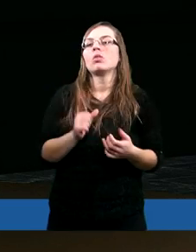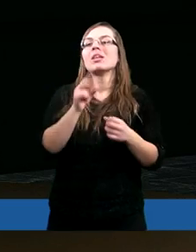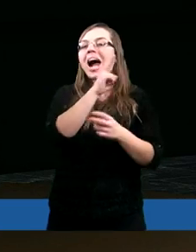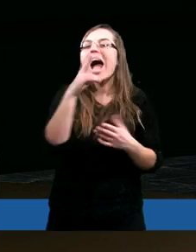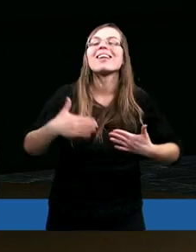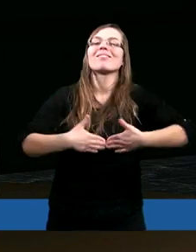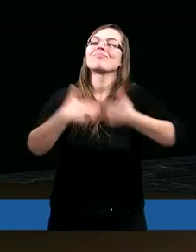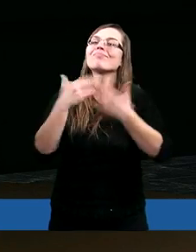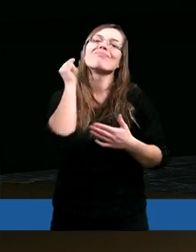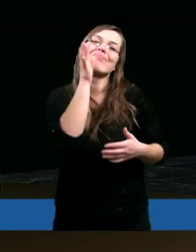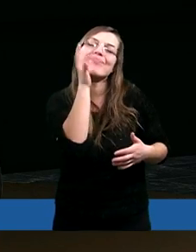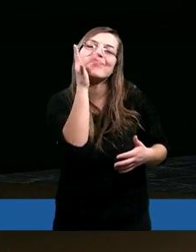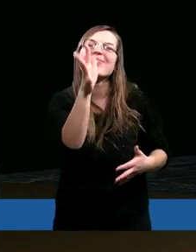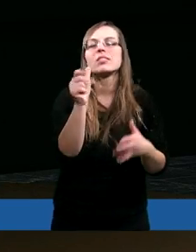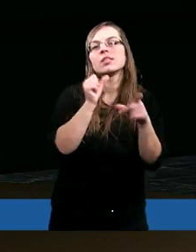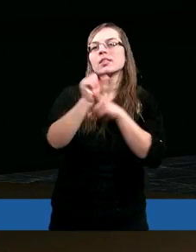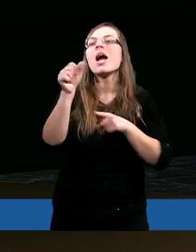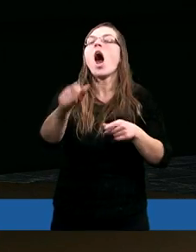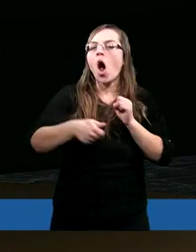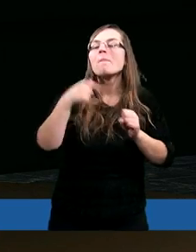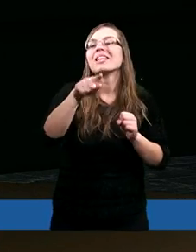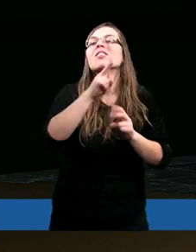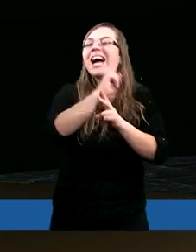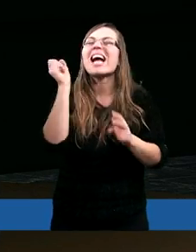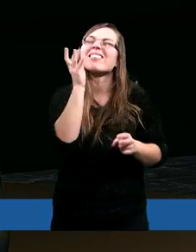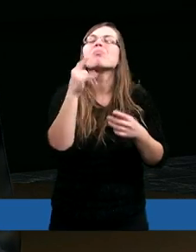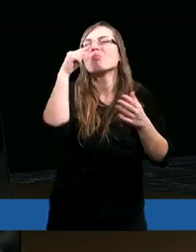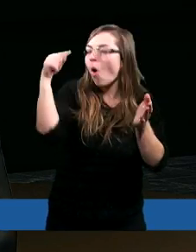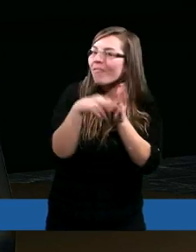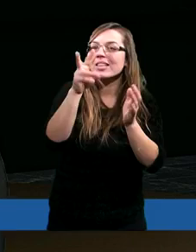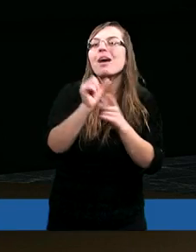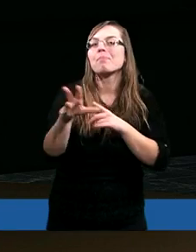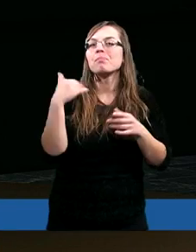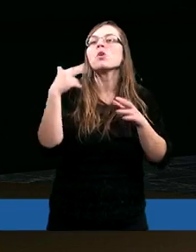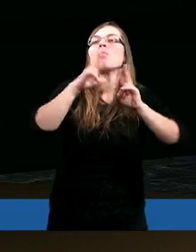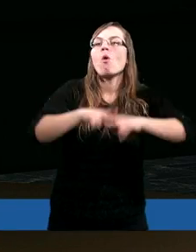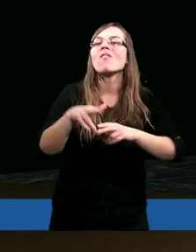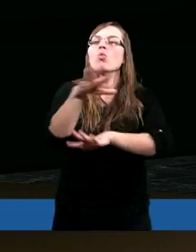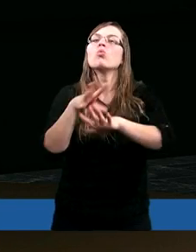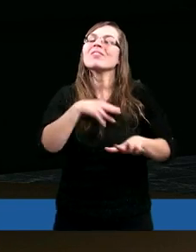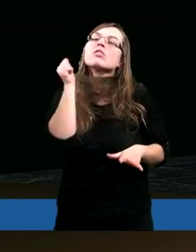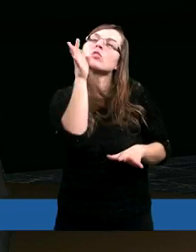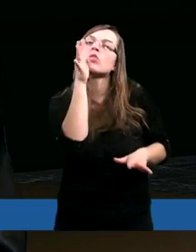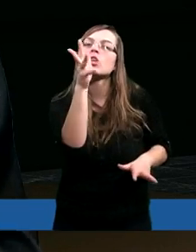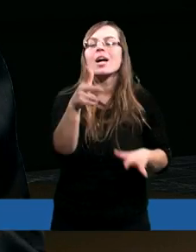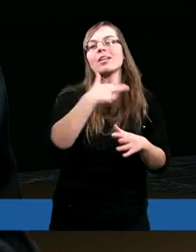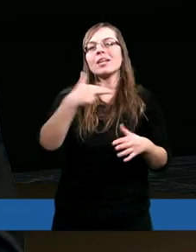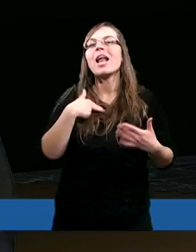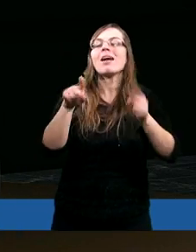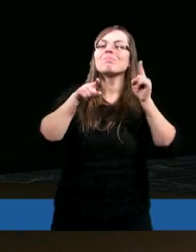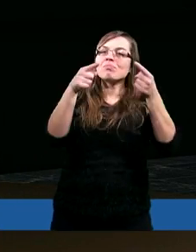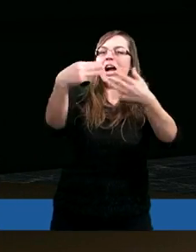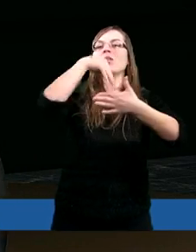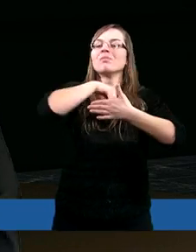Każdego dnia, oby to było każdego dnia, żebyśmy pozwalali Duchowi Świętemu, aby na nas